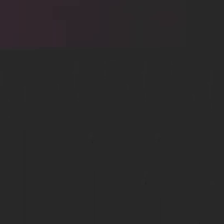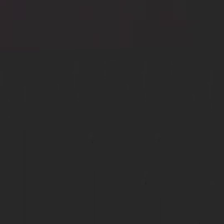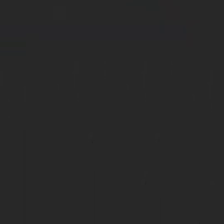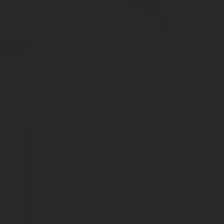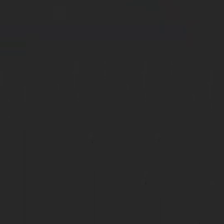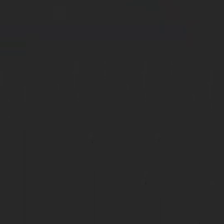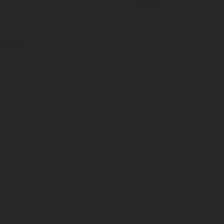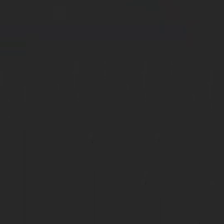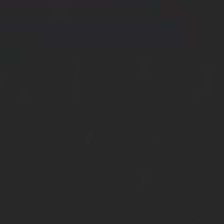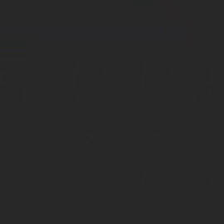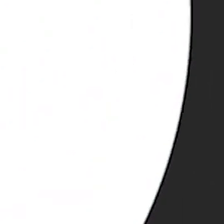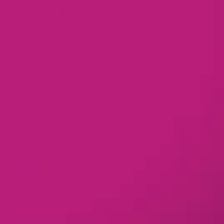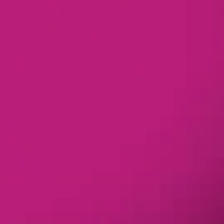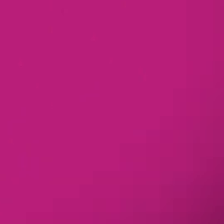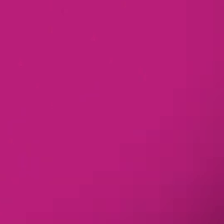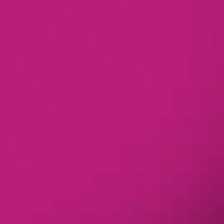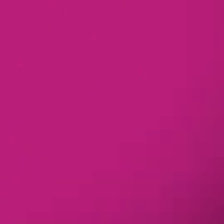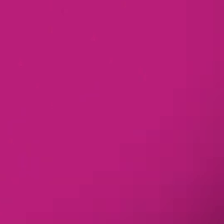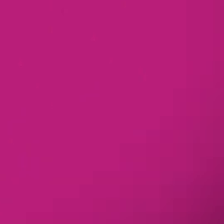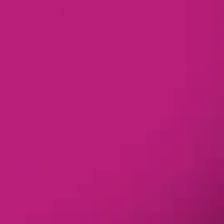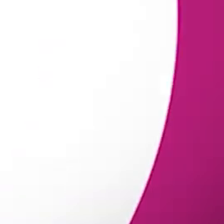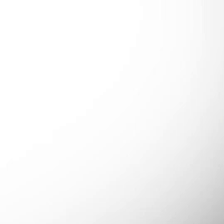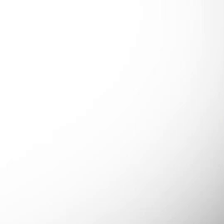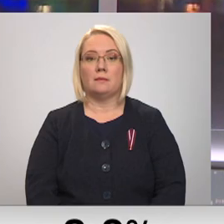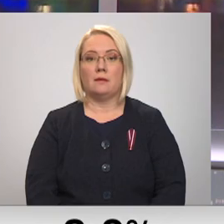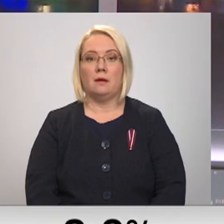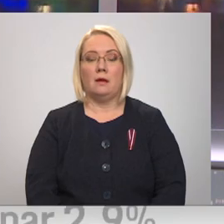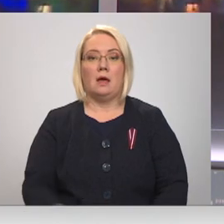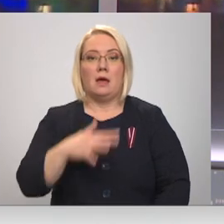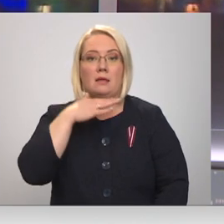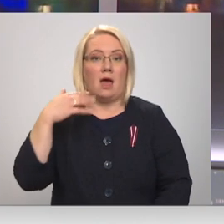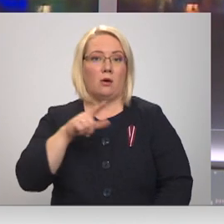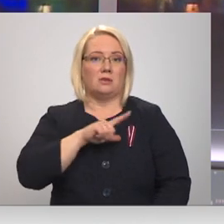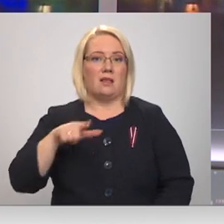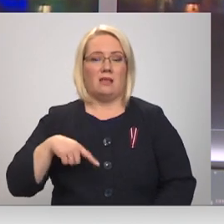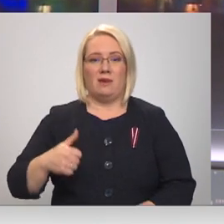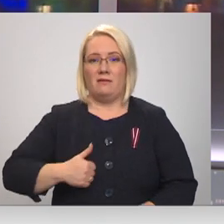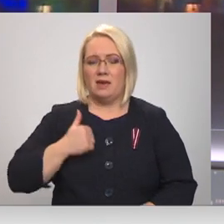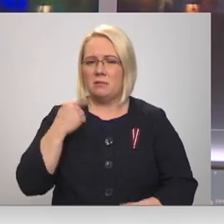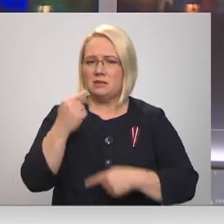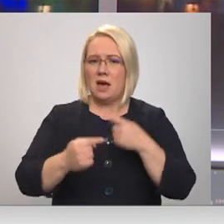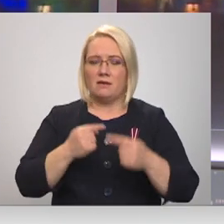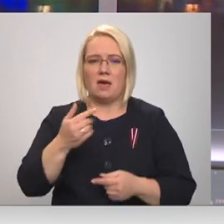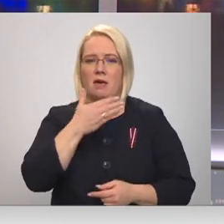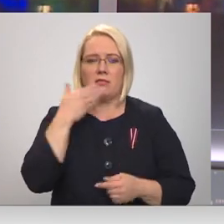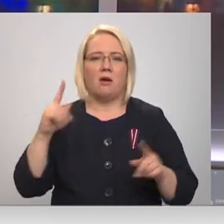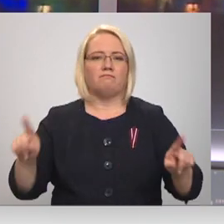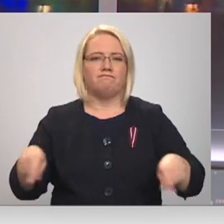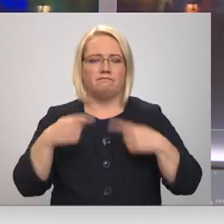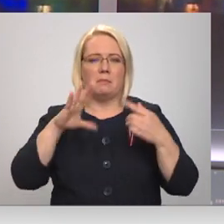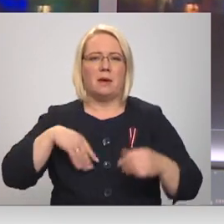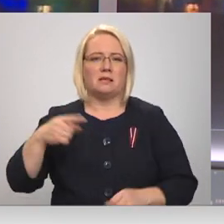Re! Viss ēters ir te! Daudz Latvijas uzņēmumi vēl ar vienu nav atkopušies pēc